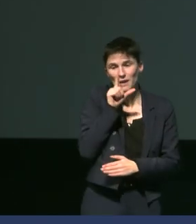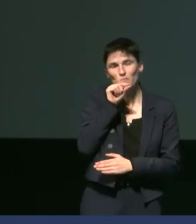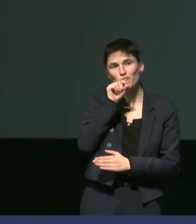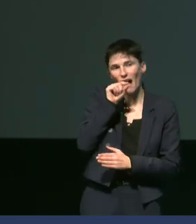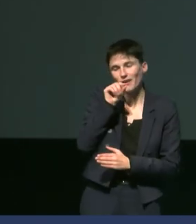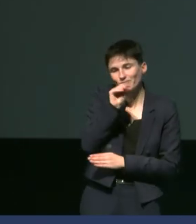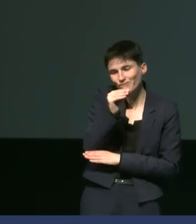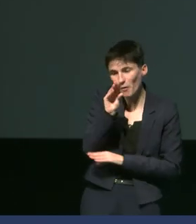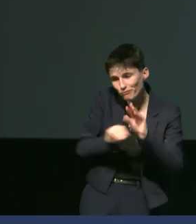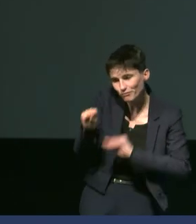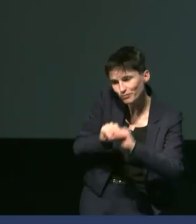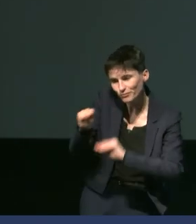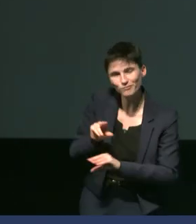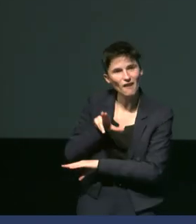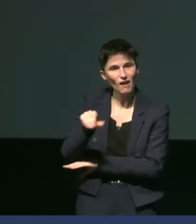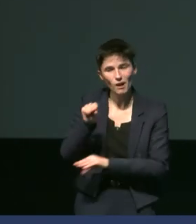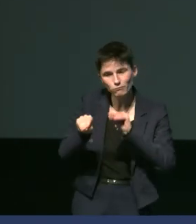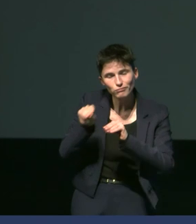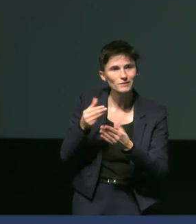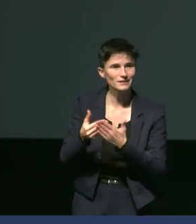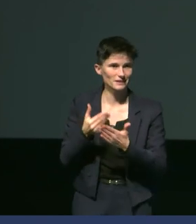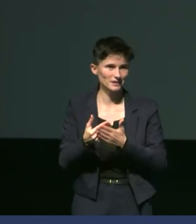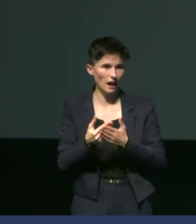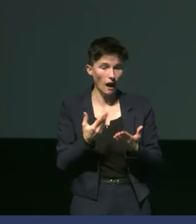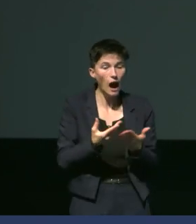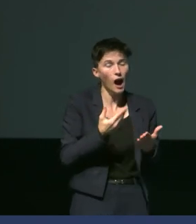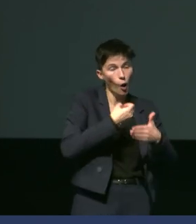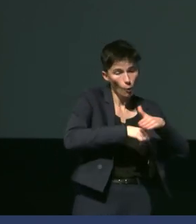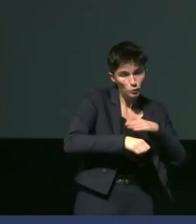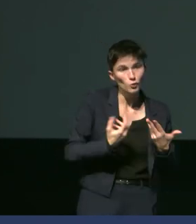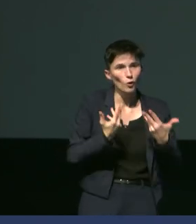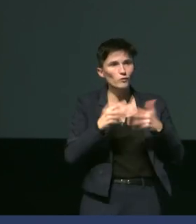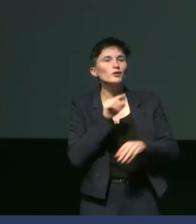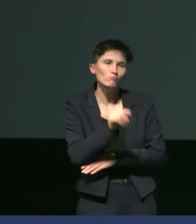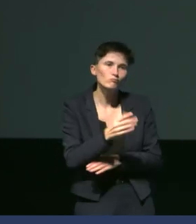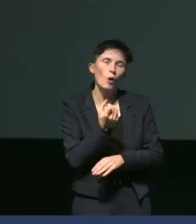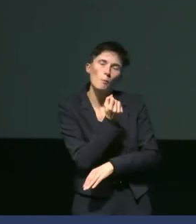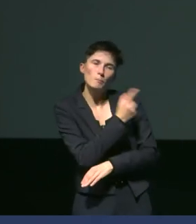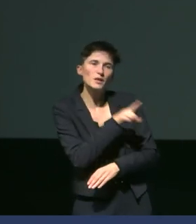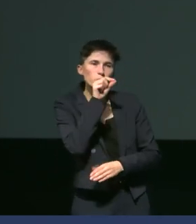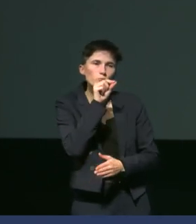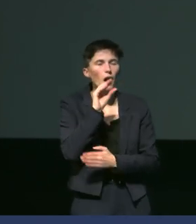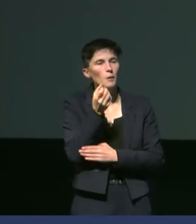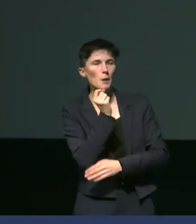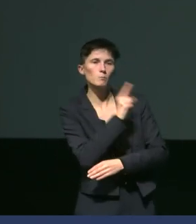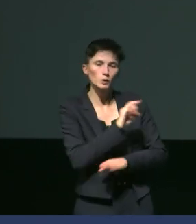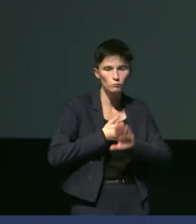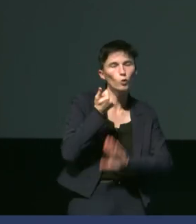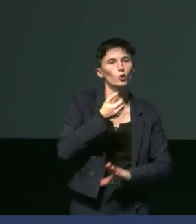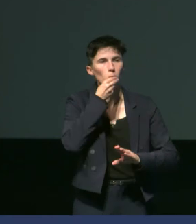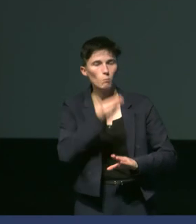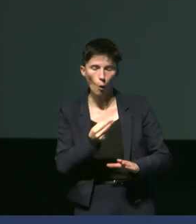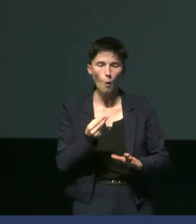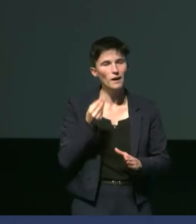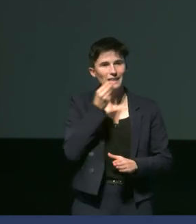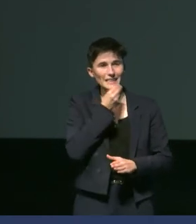Ici, on est sur des grands poussins. On est à la fin de saison de la reproduction pour les manchots empereurs, au début de l'été. Les poussins ont grandi durant tout l'hiver.